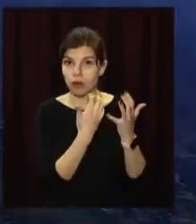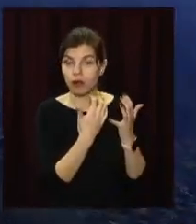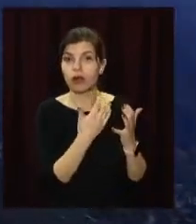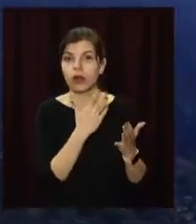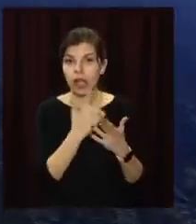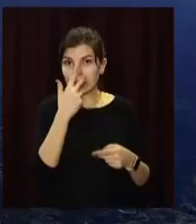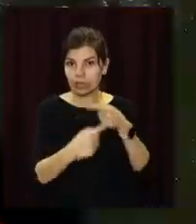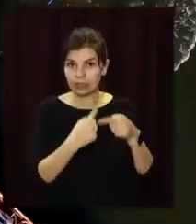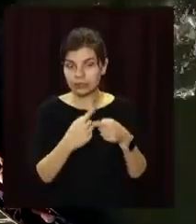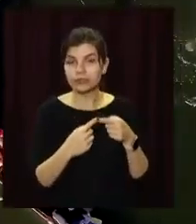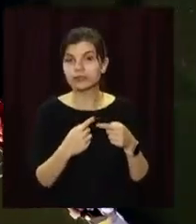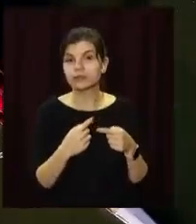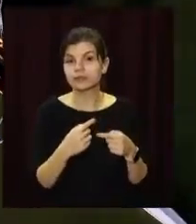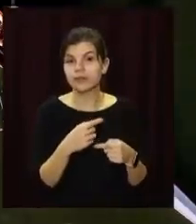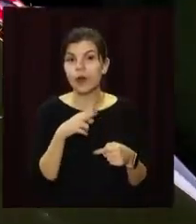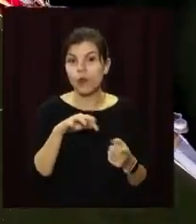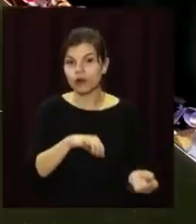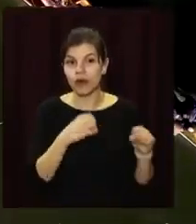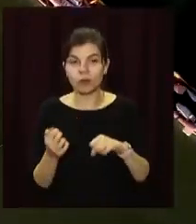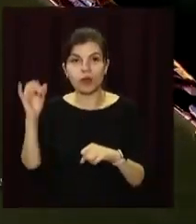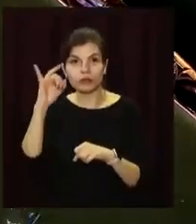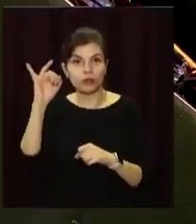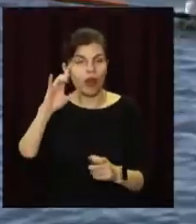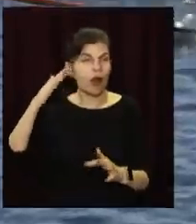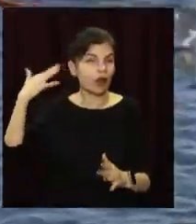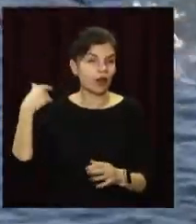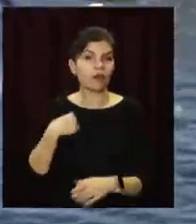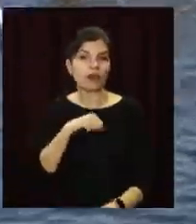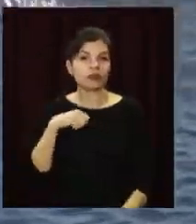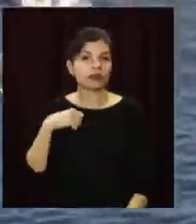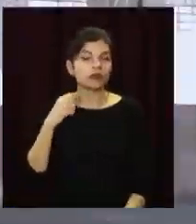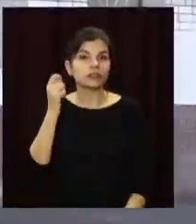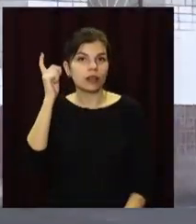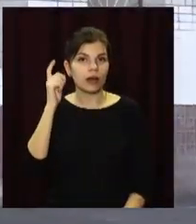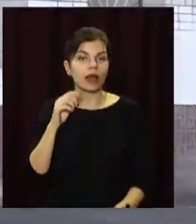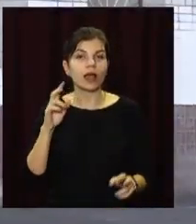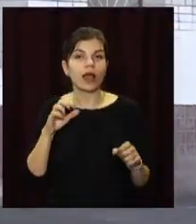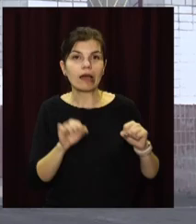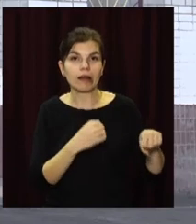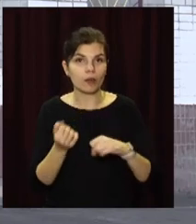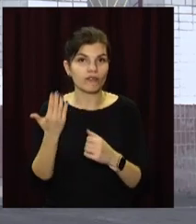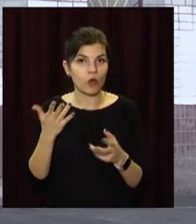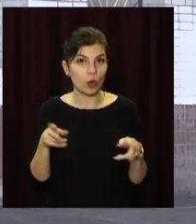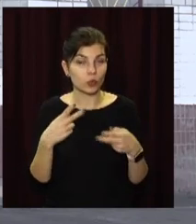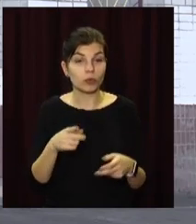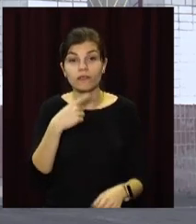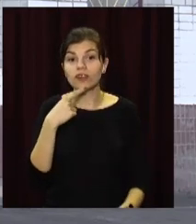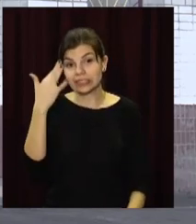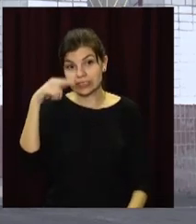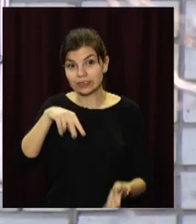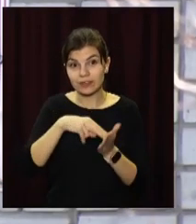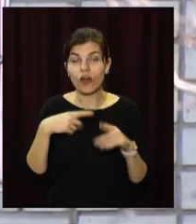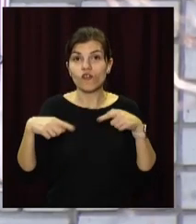традицией имеет именно по греблю. У нас самый старый гребной клуб». Цьогоріч у планах оновити покриття на